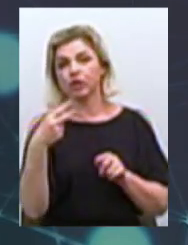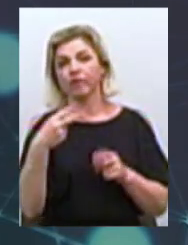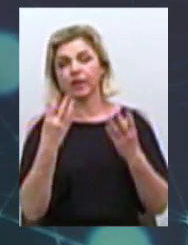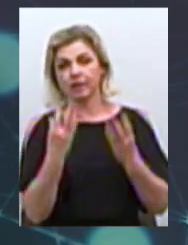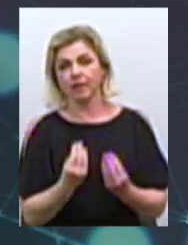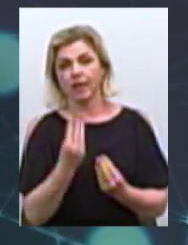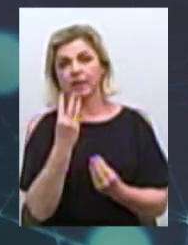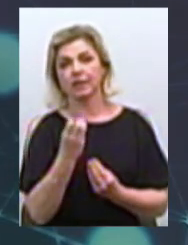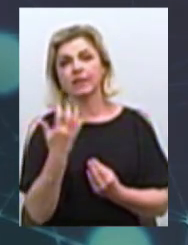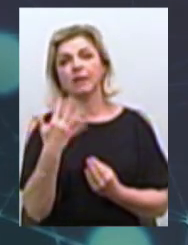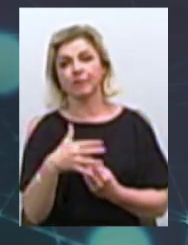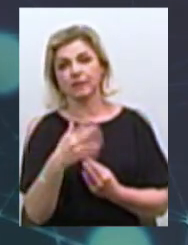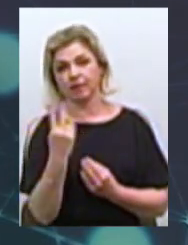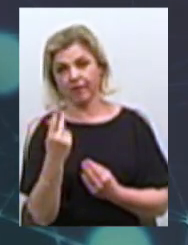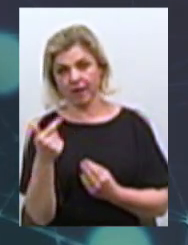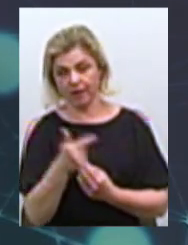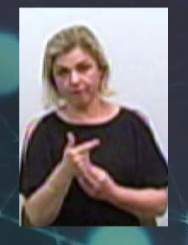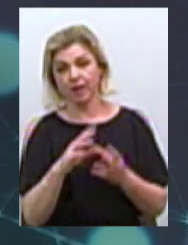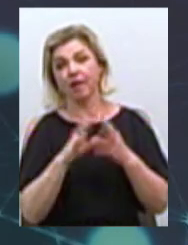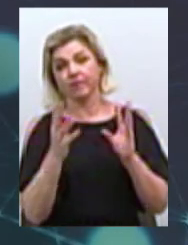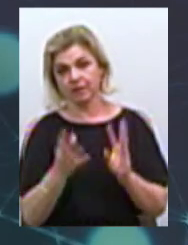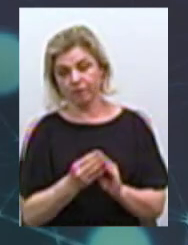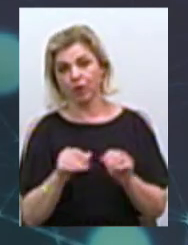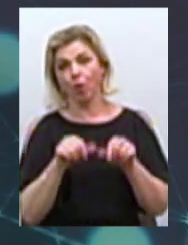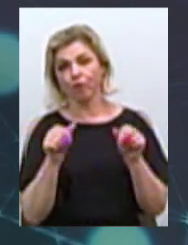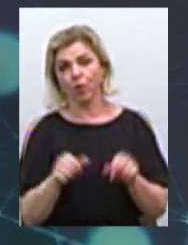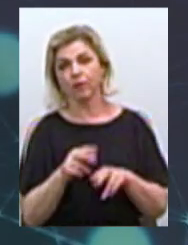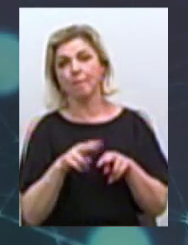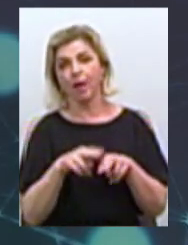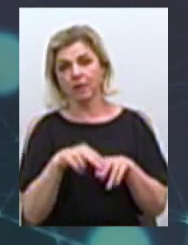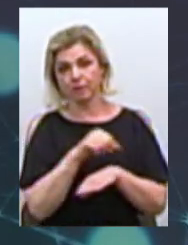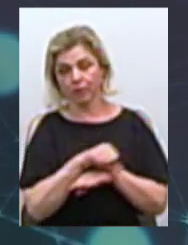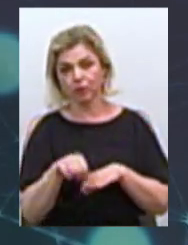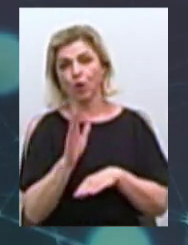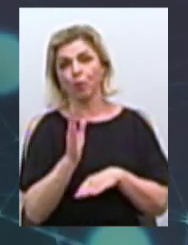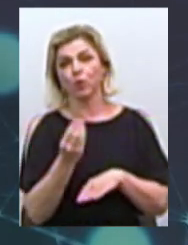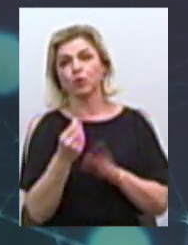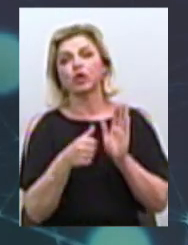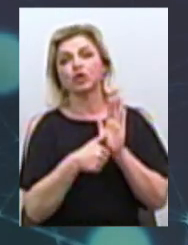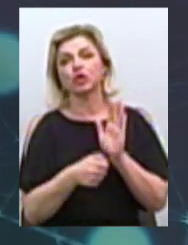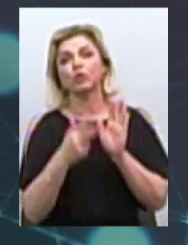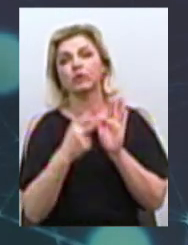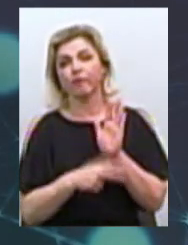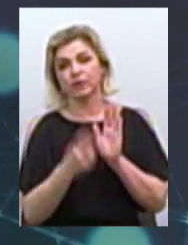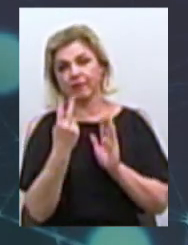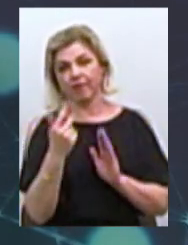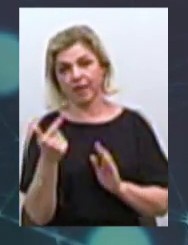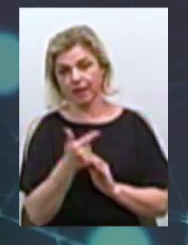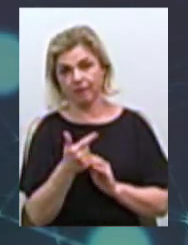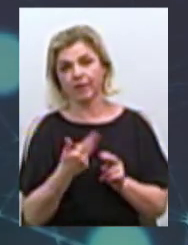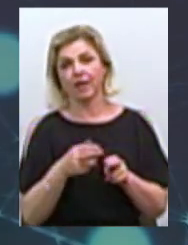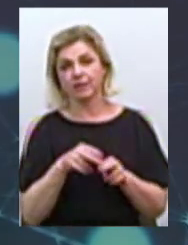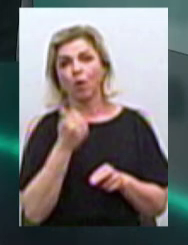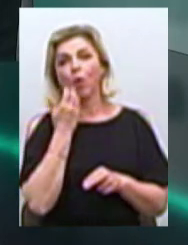складати 352 гривні. Загалом оформлення паспорту буде коштувати 682 гривні. Це